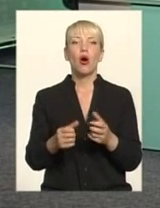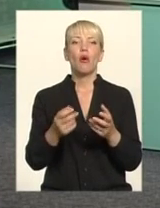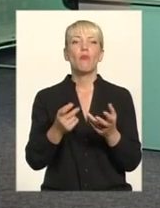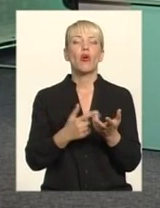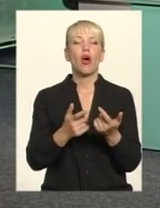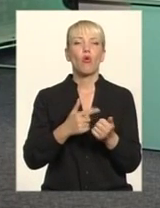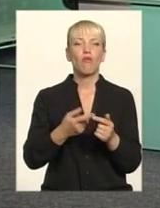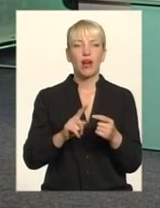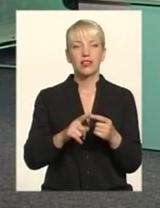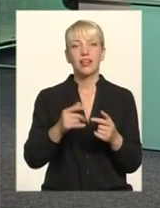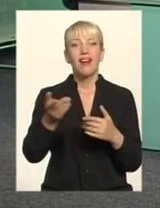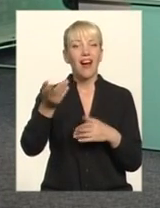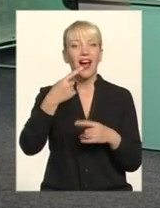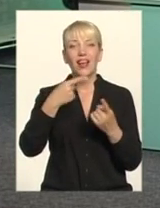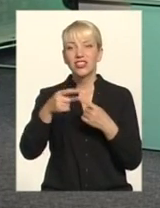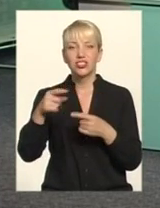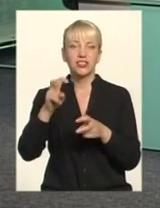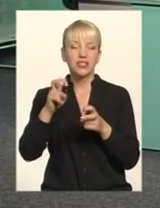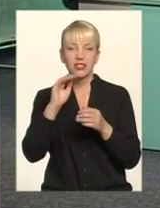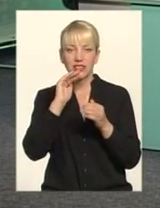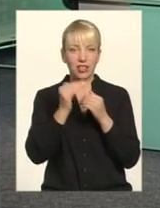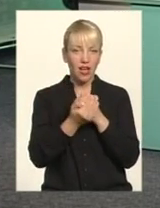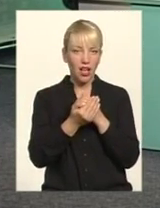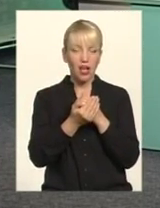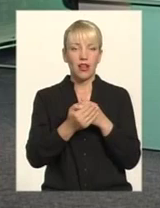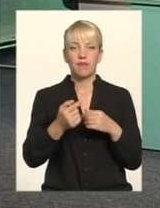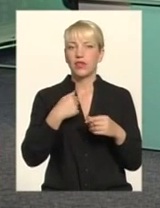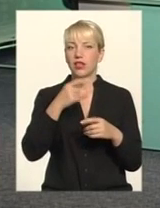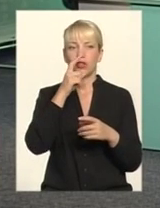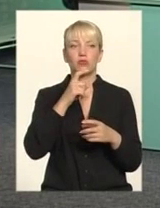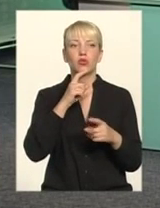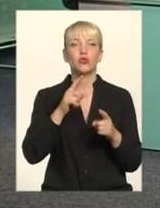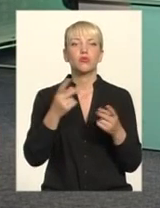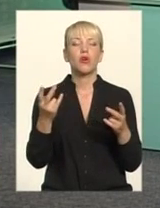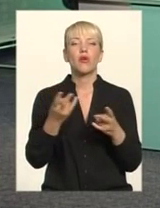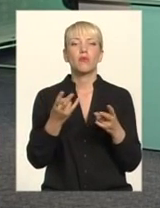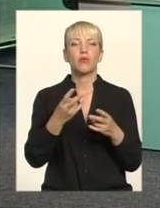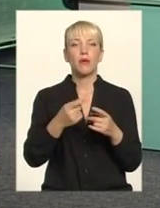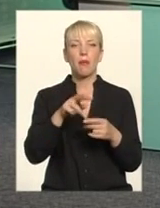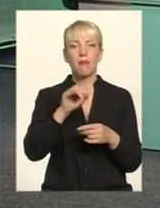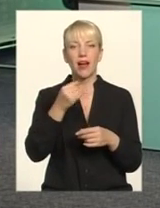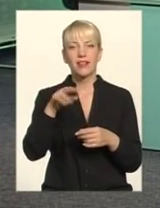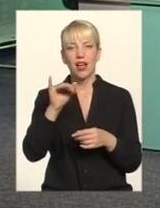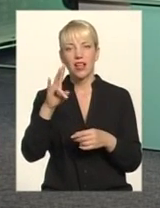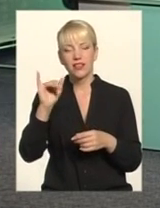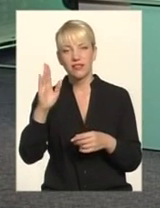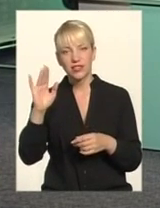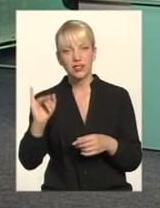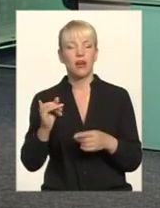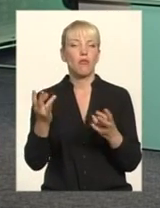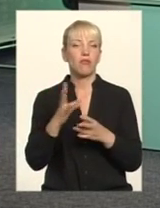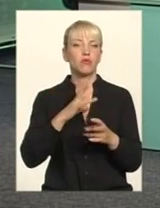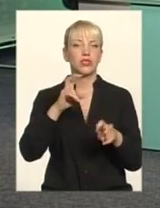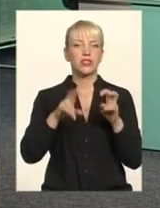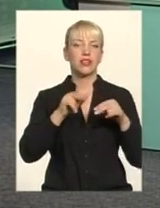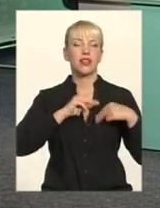великі посади, розумієте? вони ніяк не можуть зрозуміти, чого це майданівці мають бути при посадах, а не вони Вони ж класні чиновники, класні спеціалісти